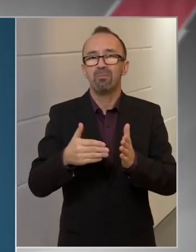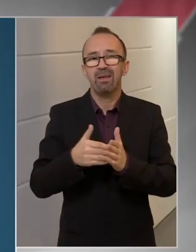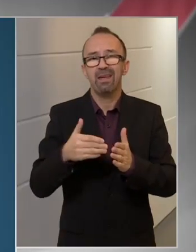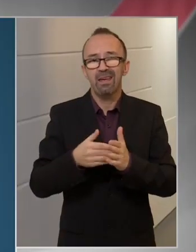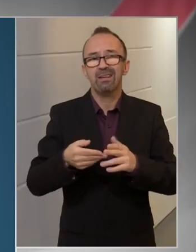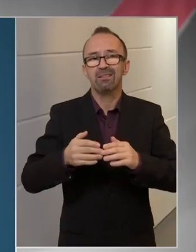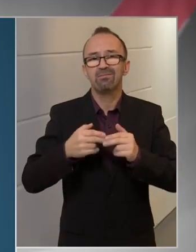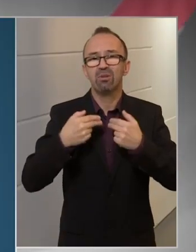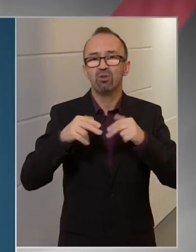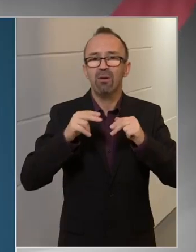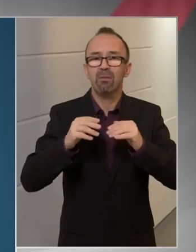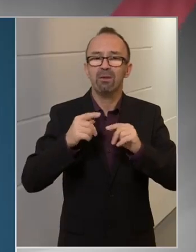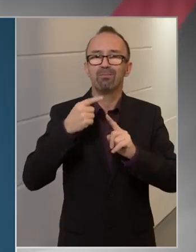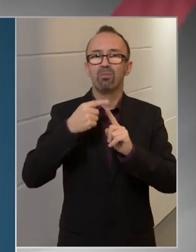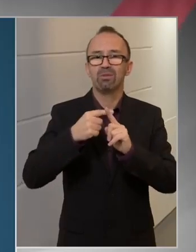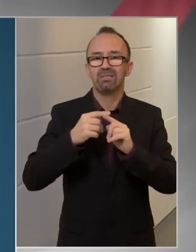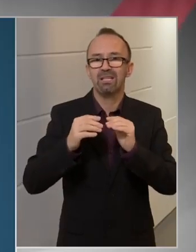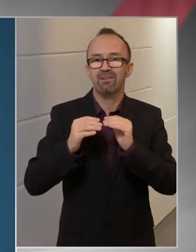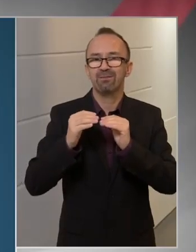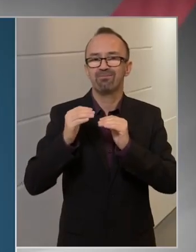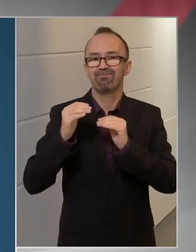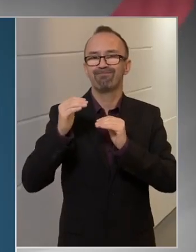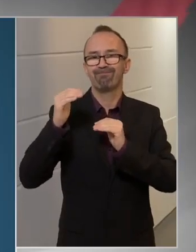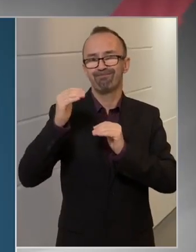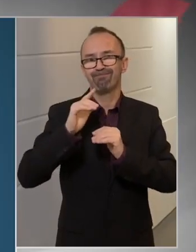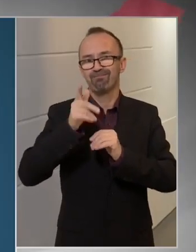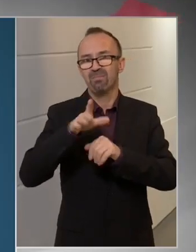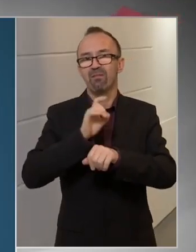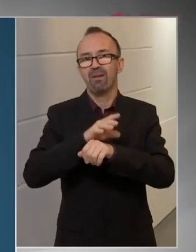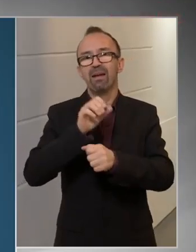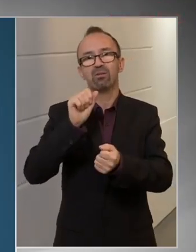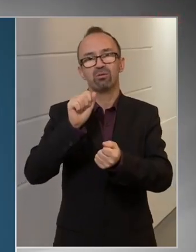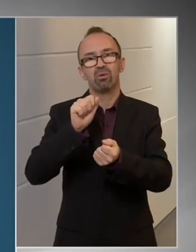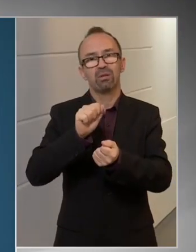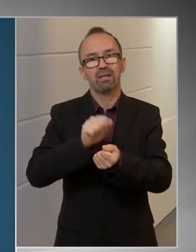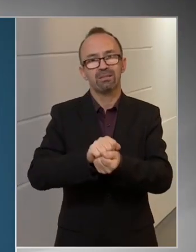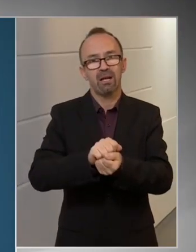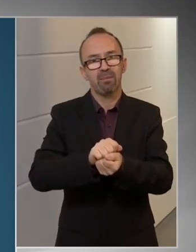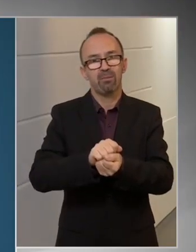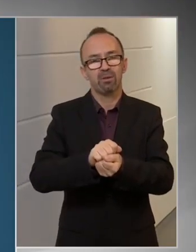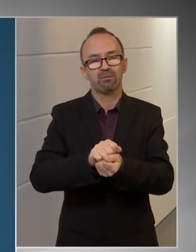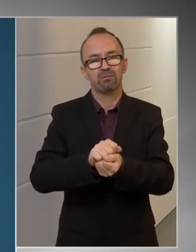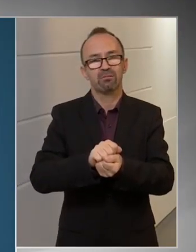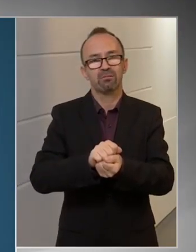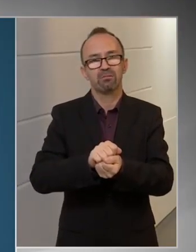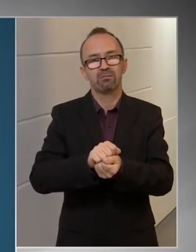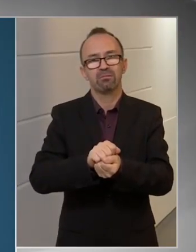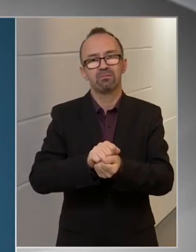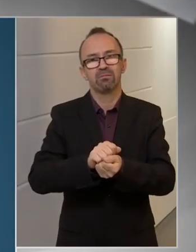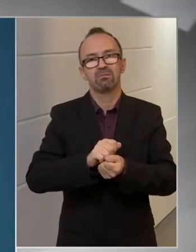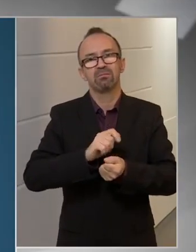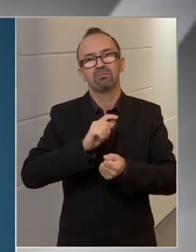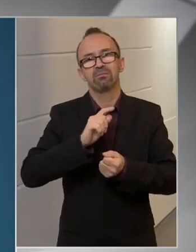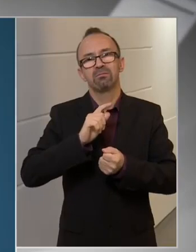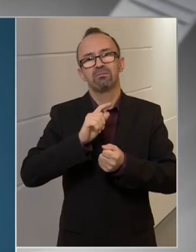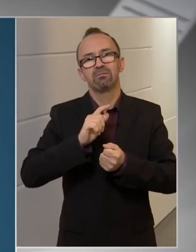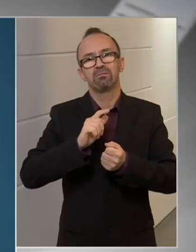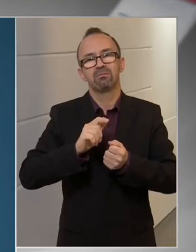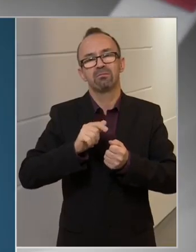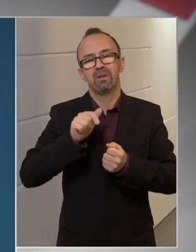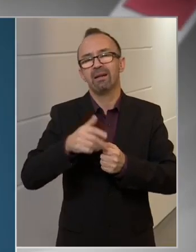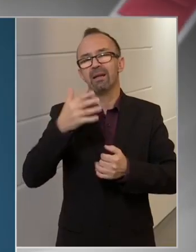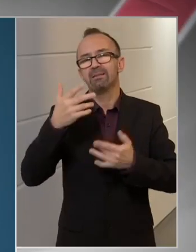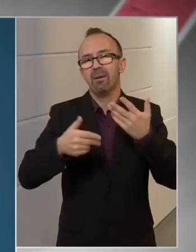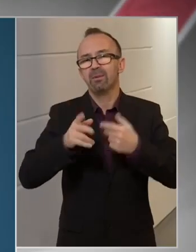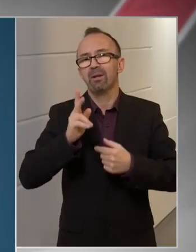további pozitivitásra fertőzöttek számára, emelkedő számára kell